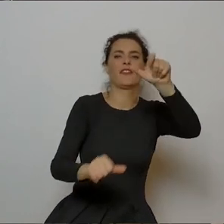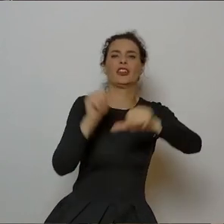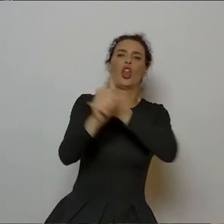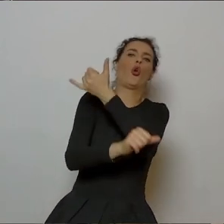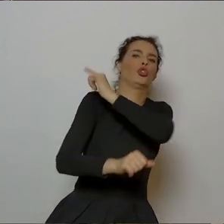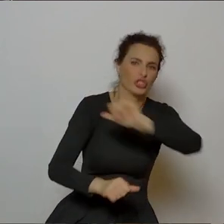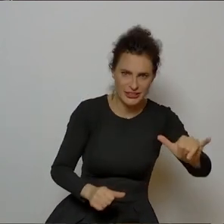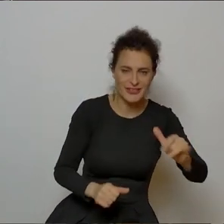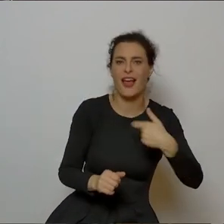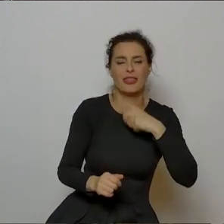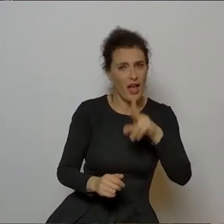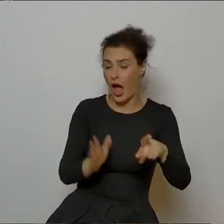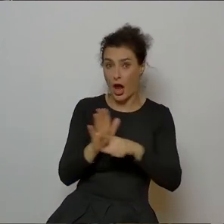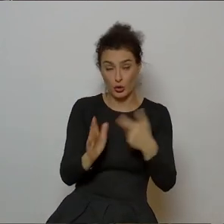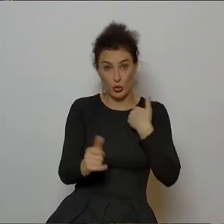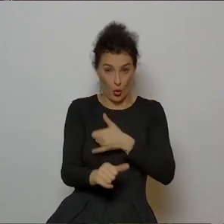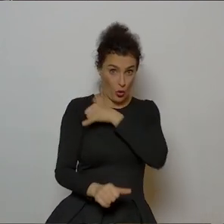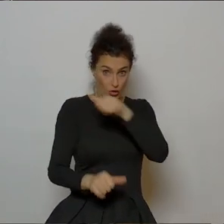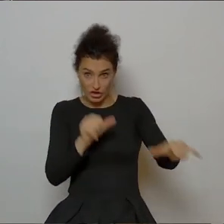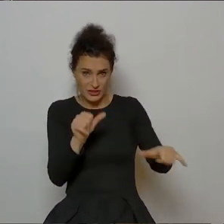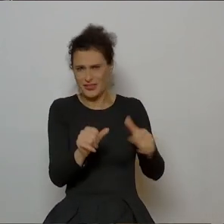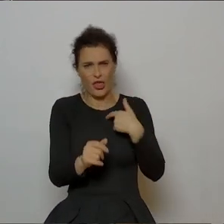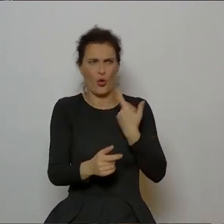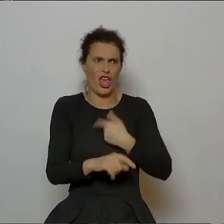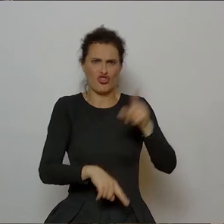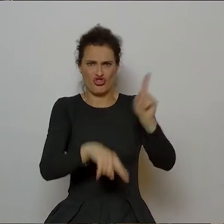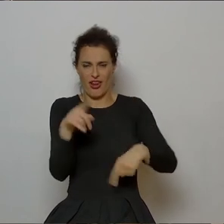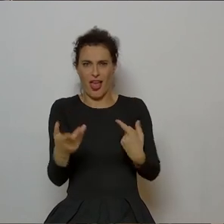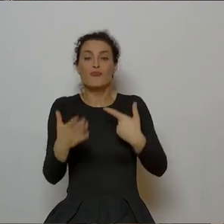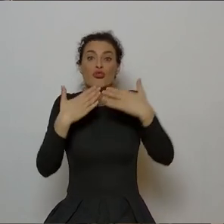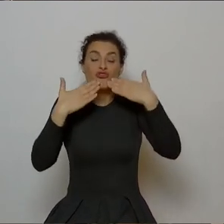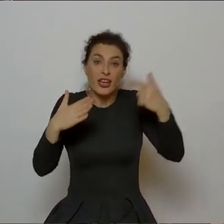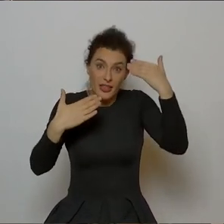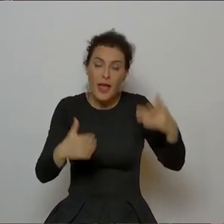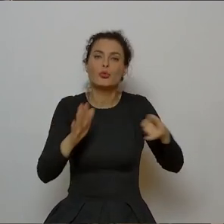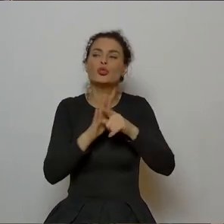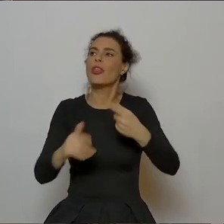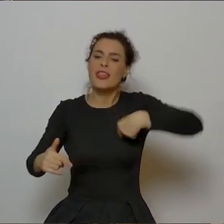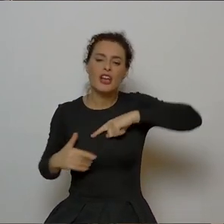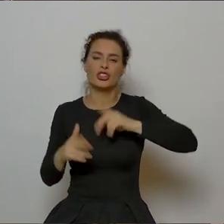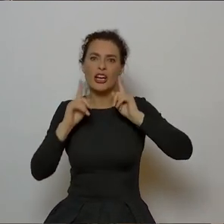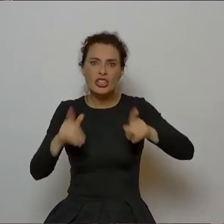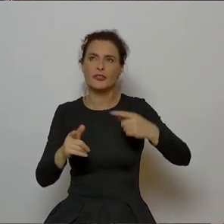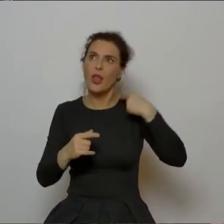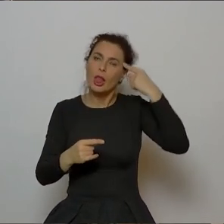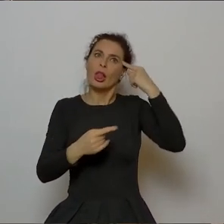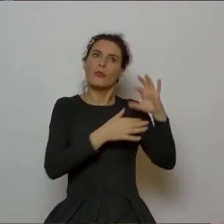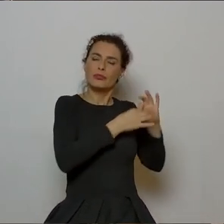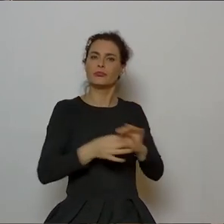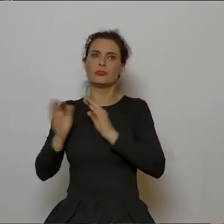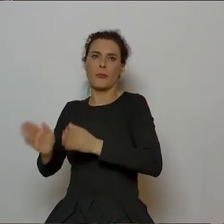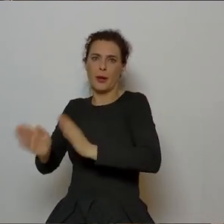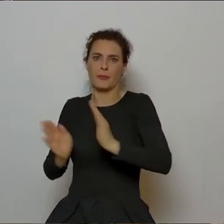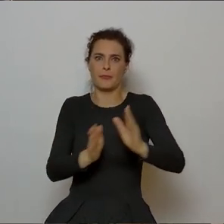ja uważam, że rocznica to wcale nie jest zła rzecz, bo rocznice to są rzeczy, które troszkę porządkują rzeczywistość. i jakby jeżeli